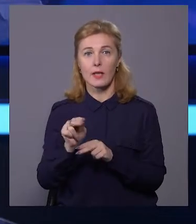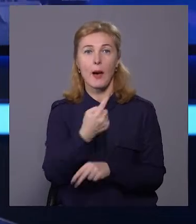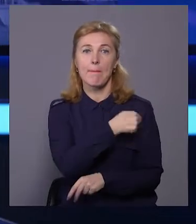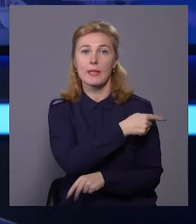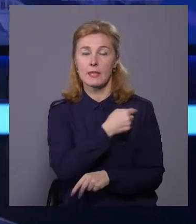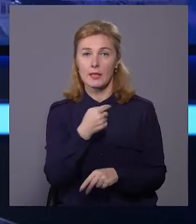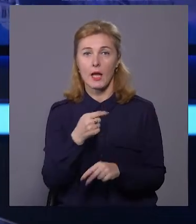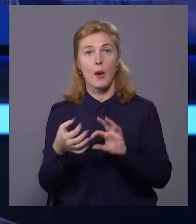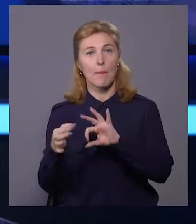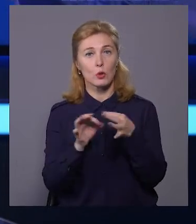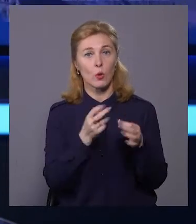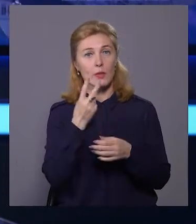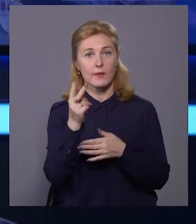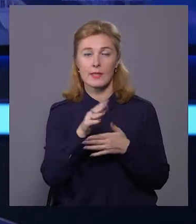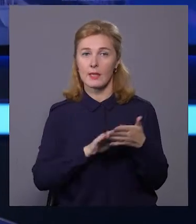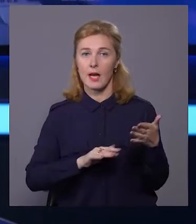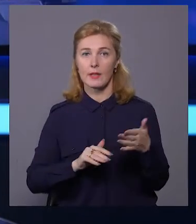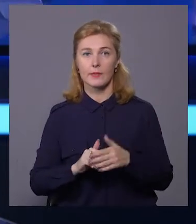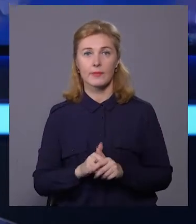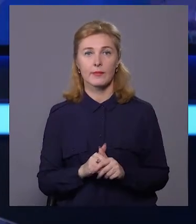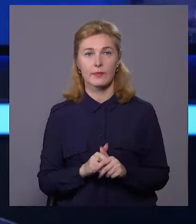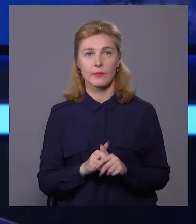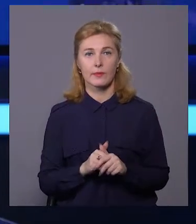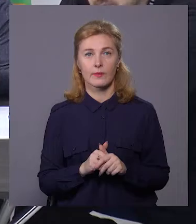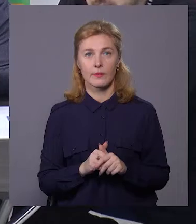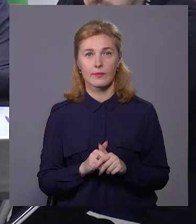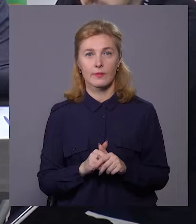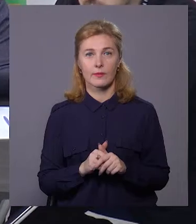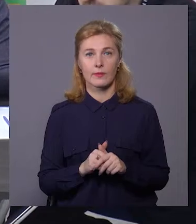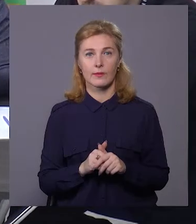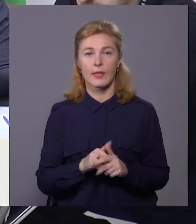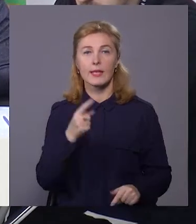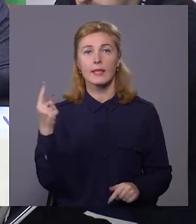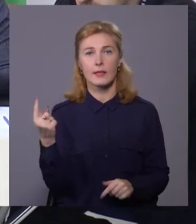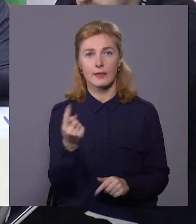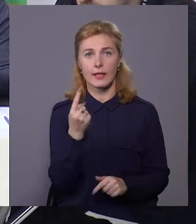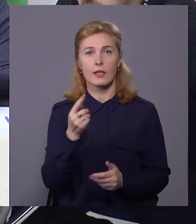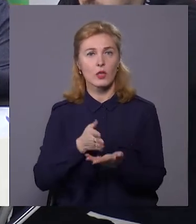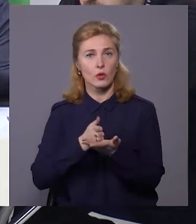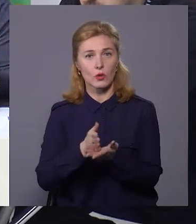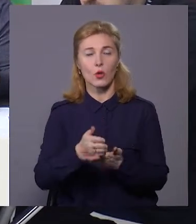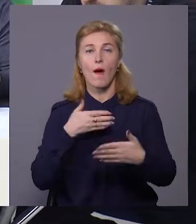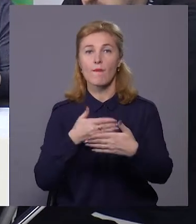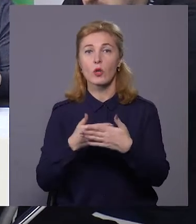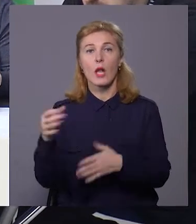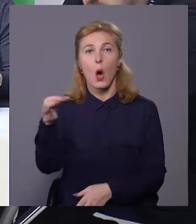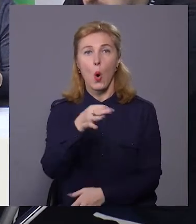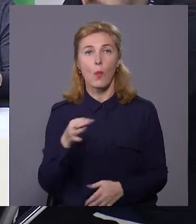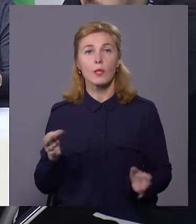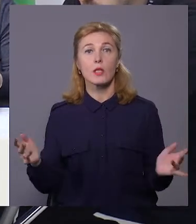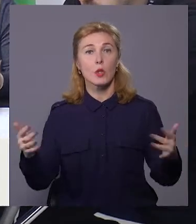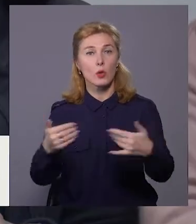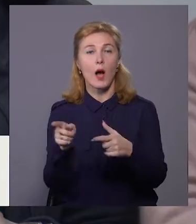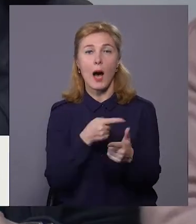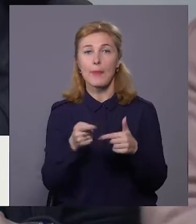медицини. Подробиці розповість Ірина Аріон. Єдині та скоординовані волонтери області згуртувалися,